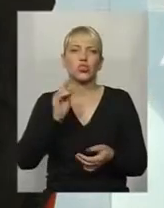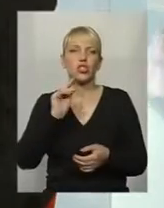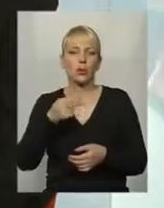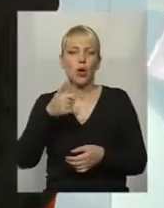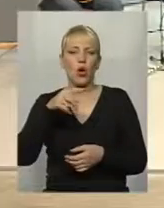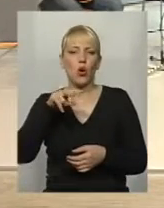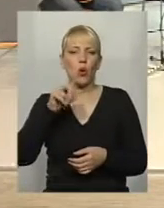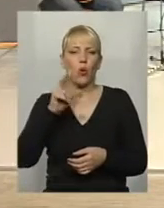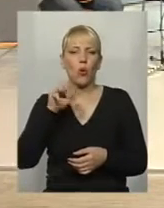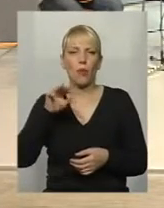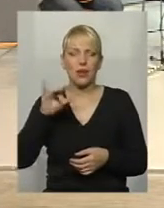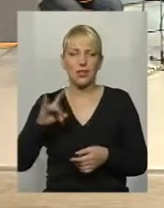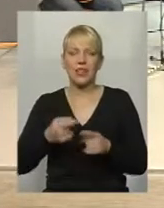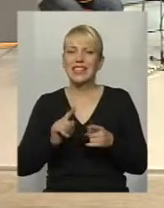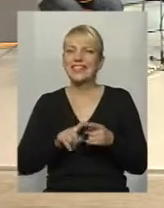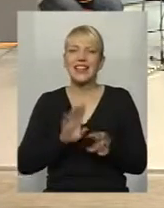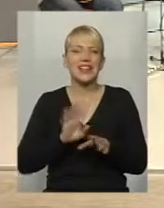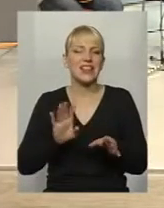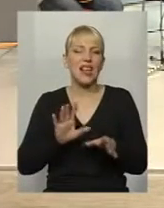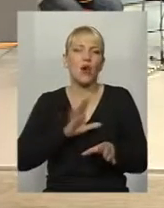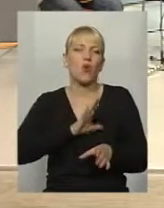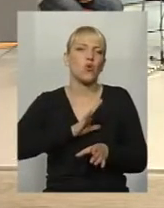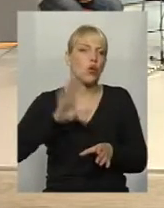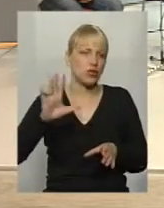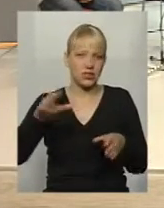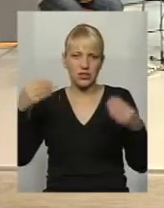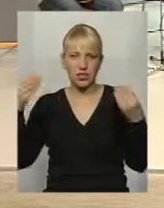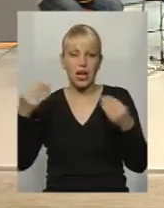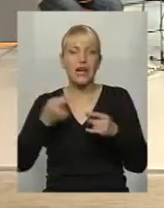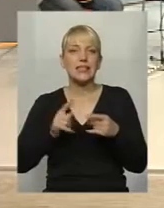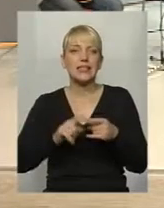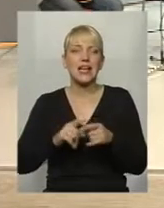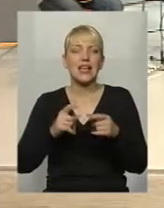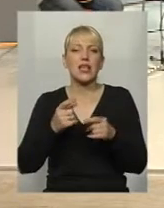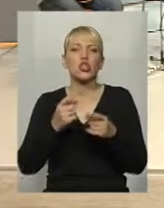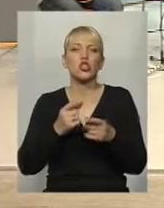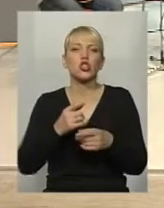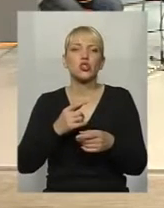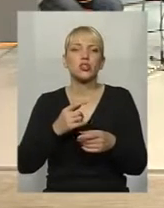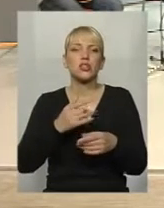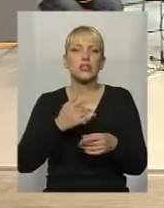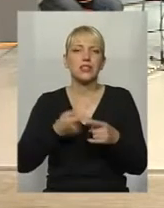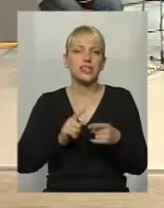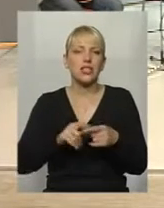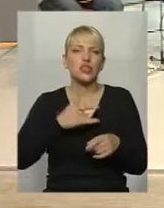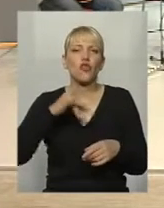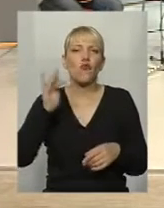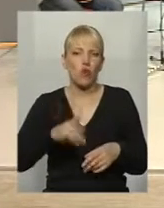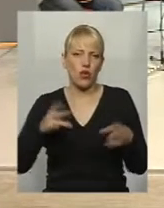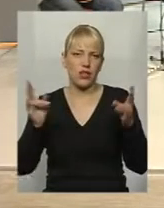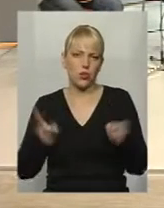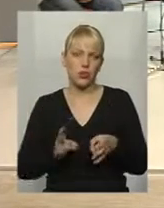так що розумієте, тут не розкіш, не розкіш, а от саме така сувора необхідність. І на це все не